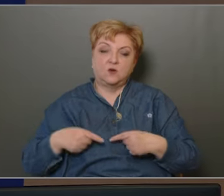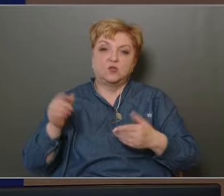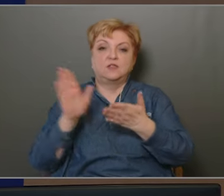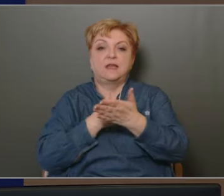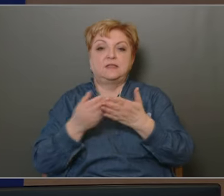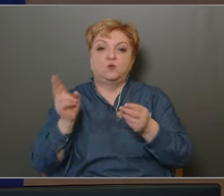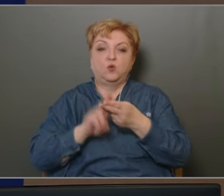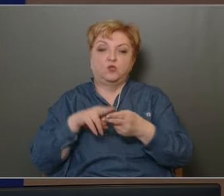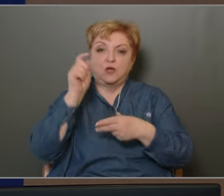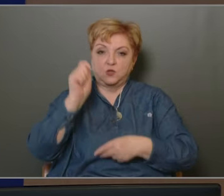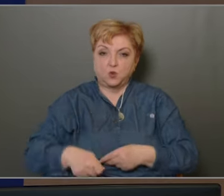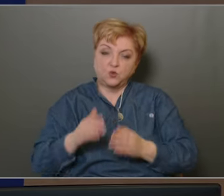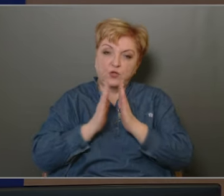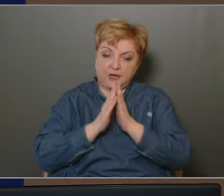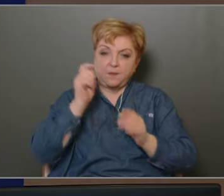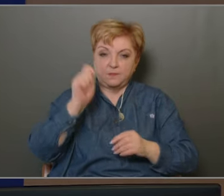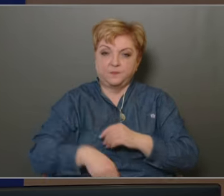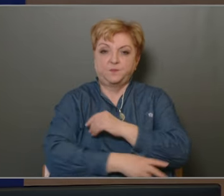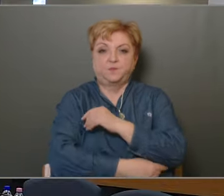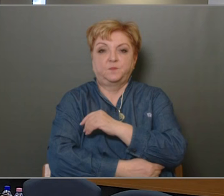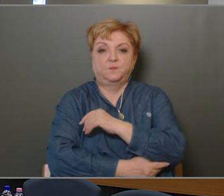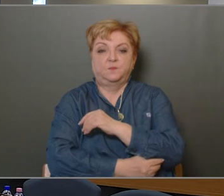egyszerű többséggel kell dönteni, kérem döntsünk